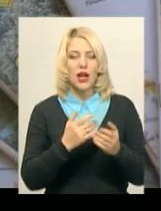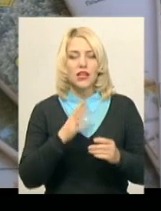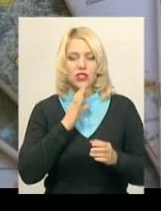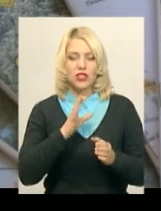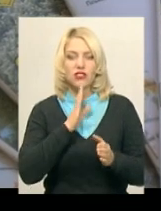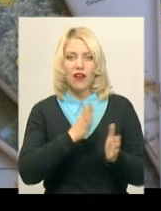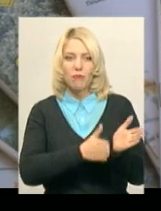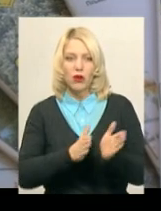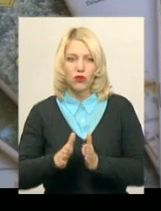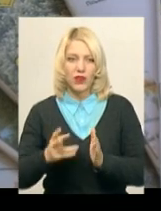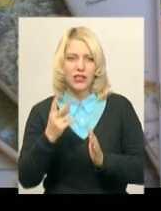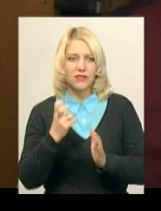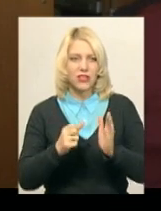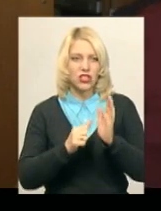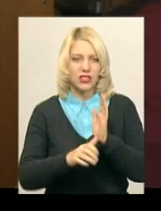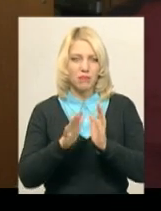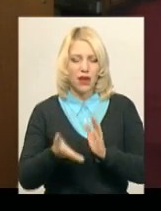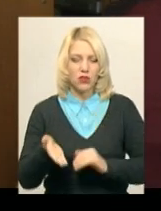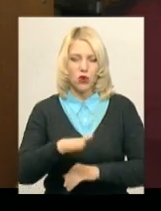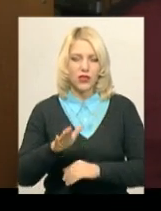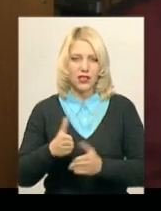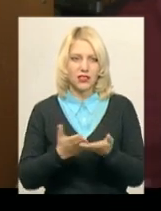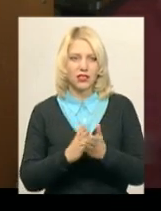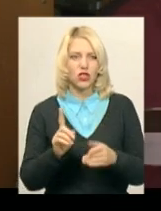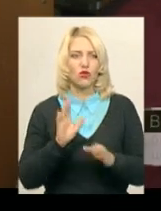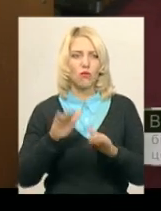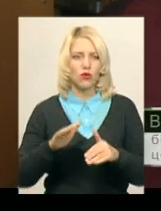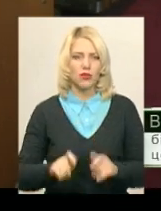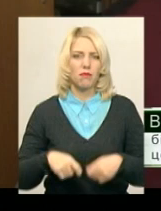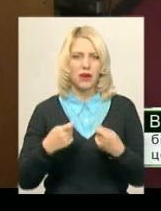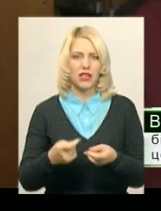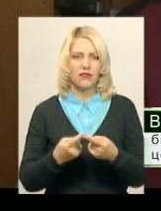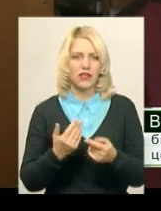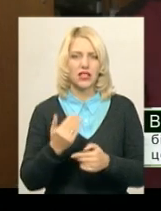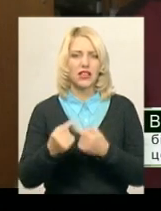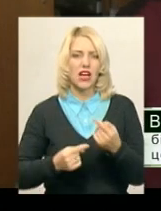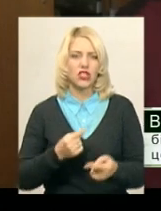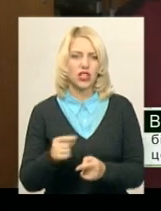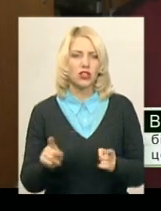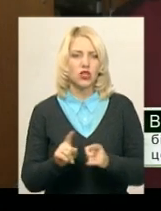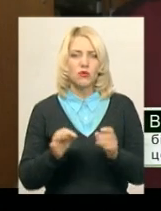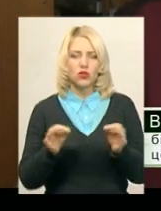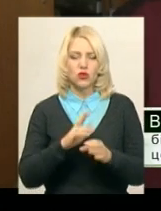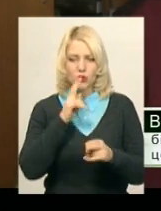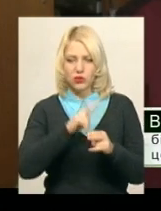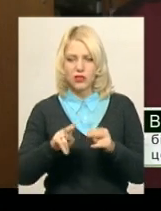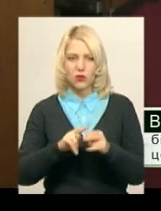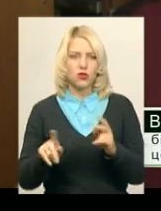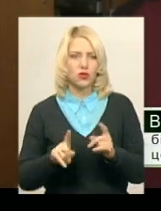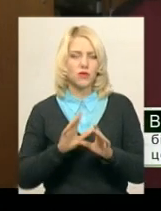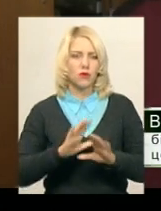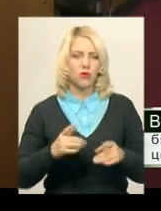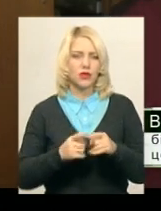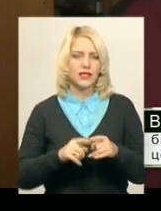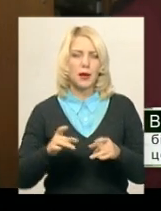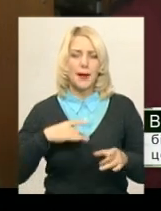285 одиниць книг. Щоб потім передати її нащадках, щоб від чого не загубилося, щоб не було цих